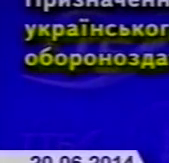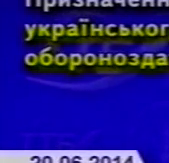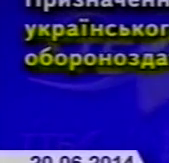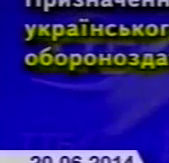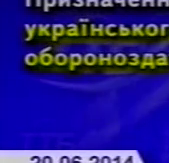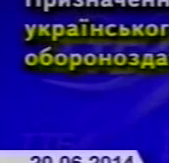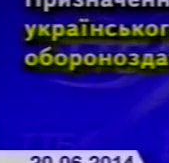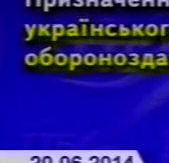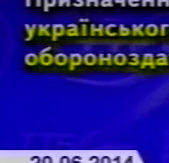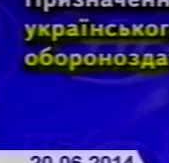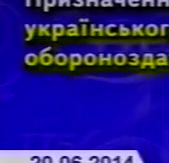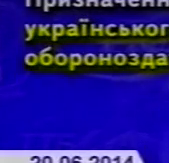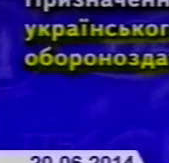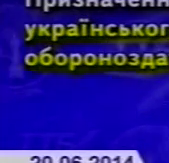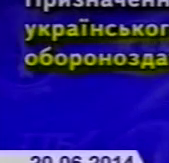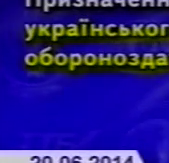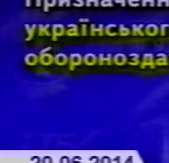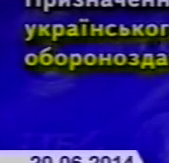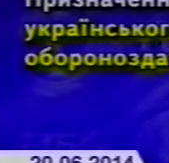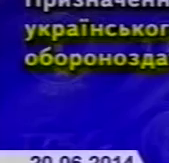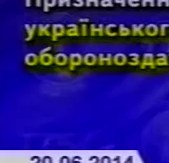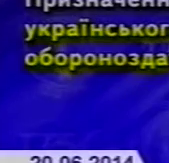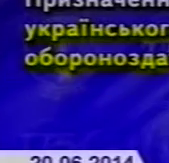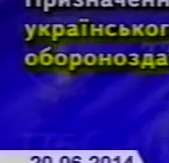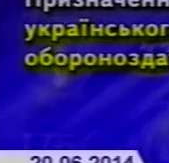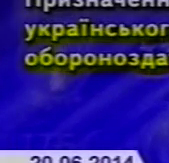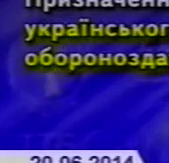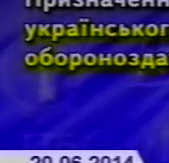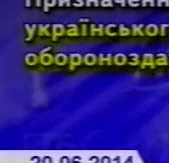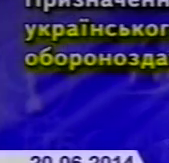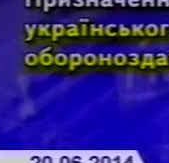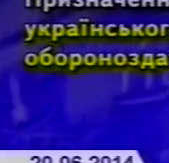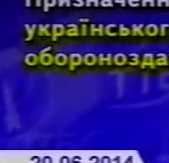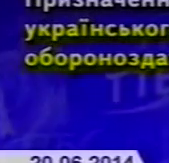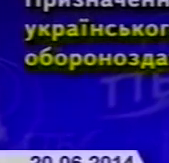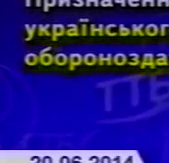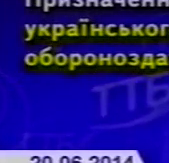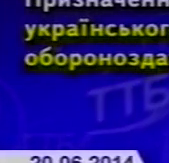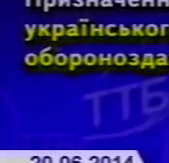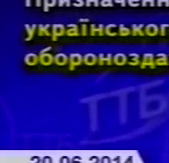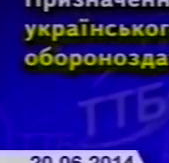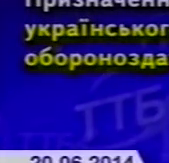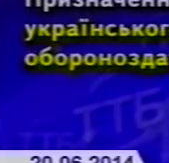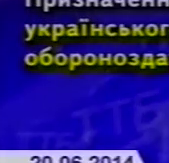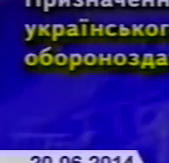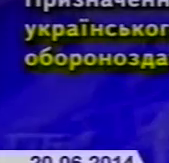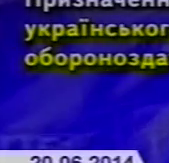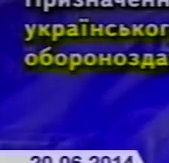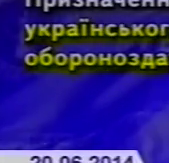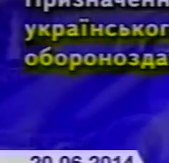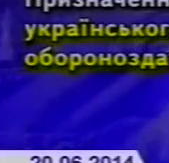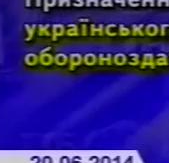адміністрації. У Тернополі діє штаб національної оборони, до складу якого входять представники громадських організацій міста та активісти.